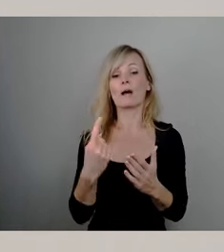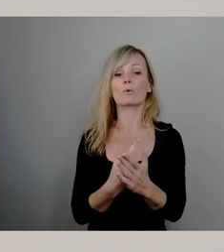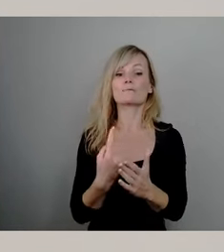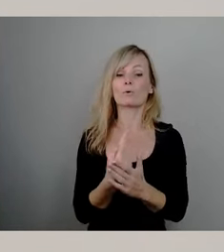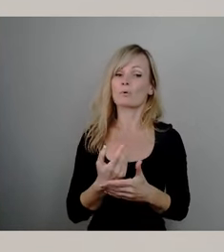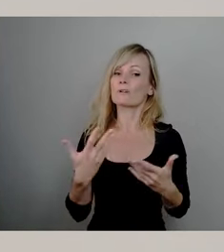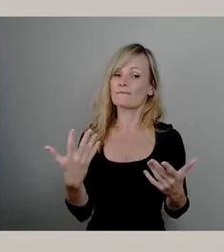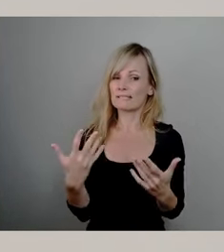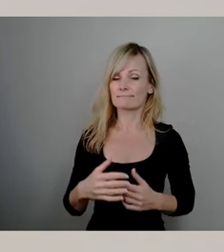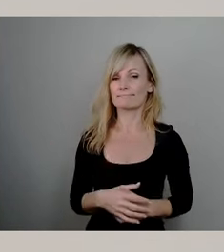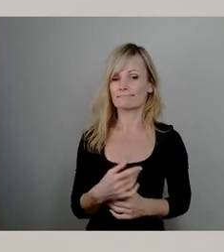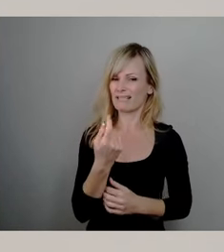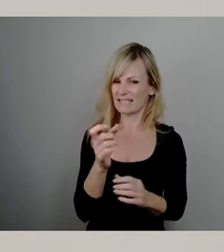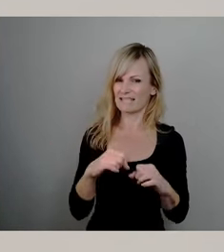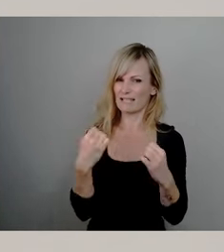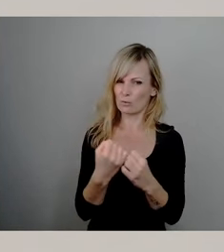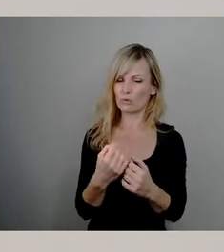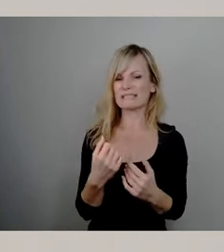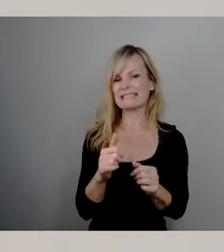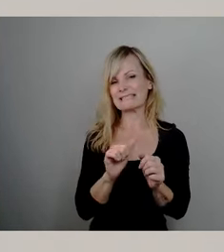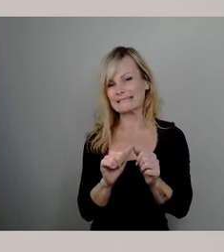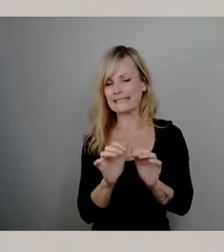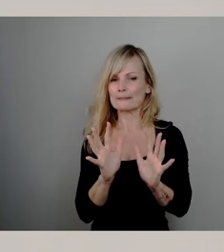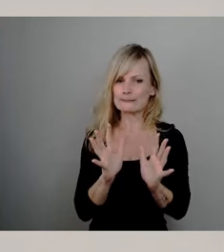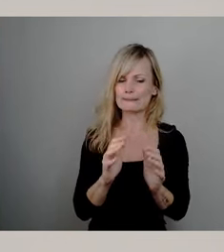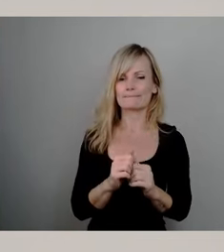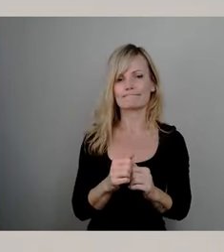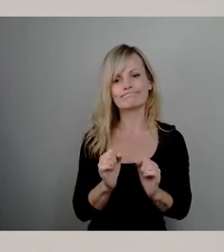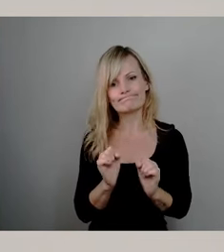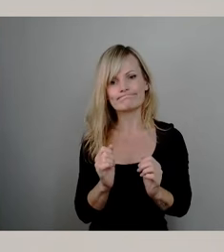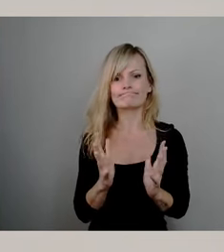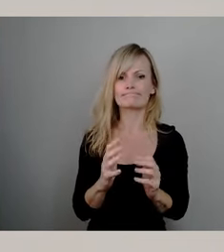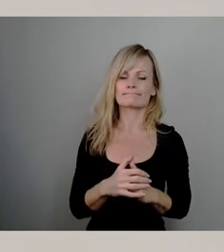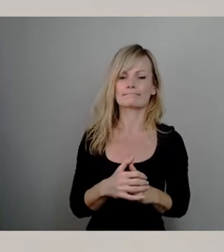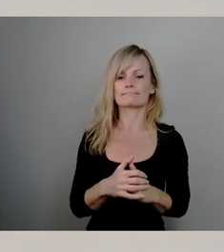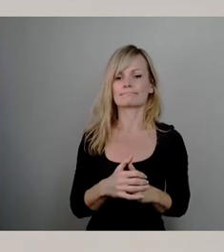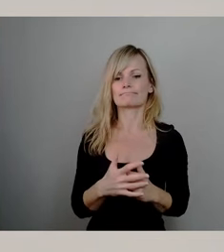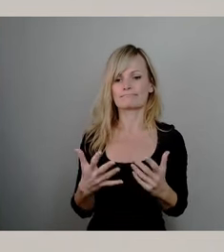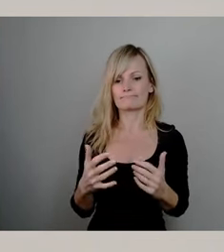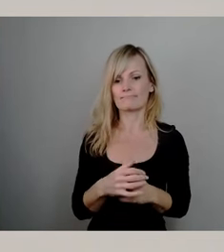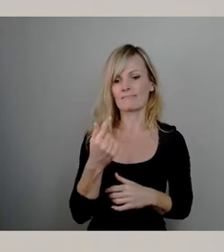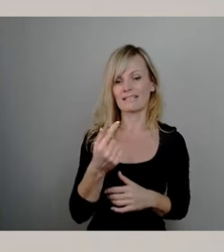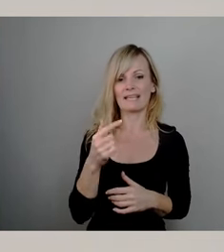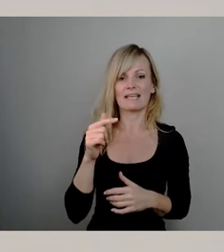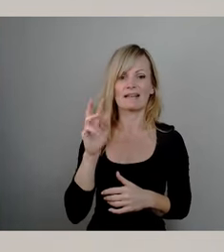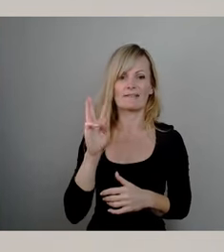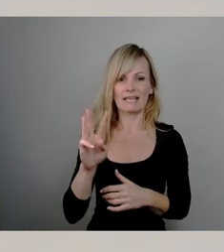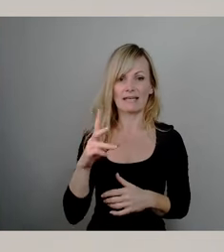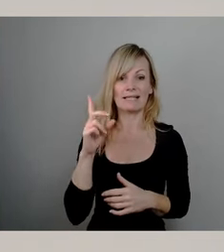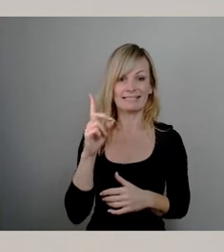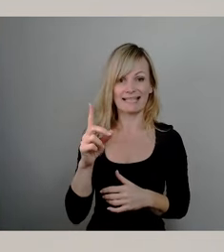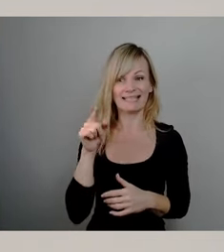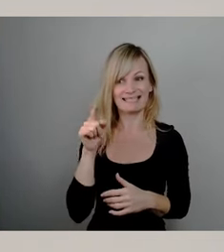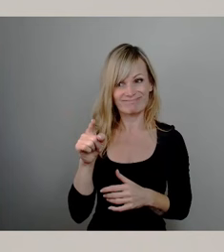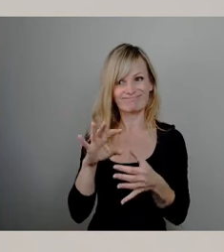Situation und die Rahmenbedingungen seitens bei der TWD. Eine Ausdünnung des